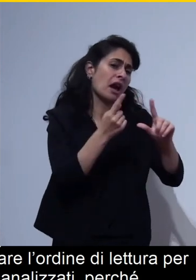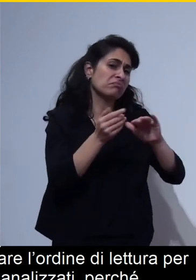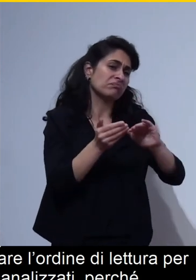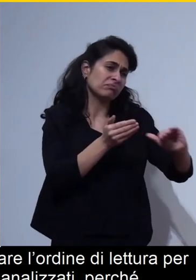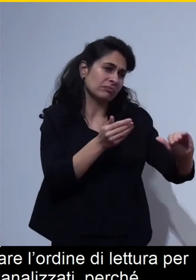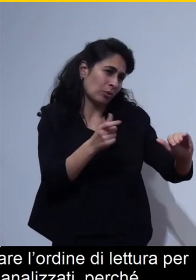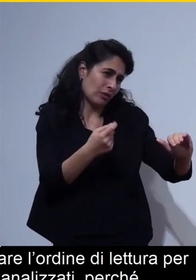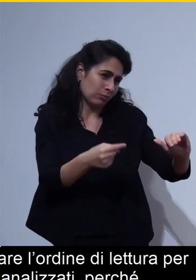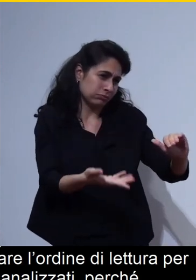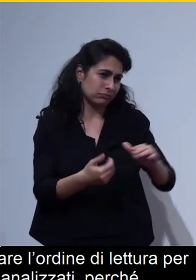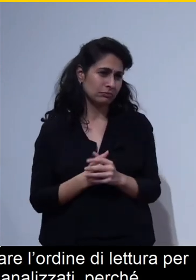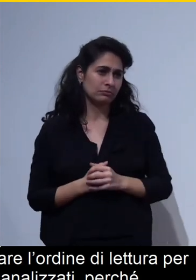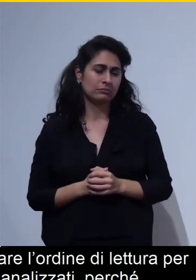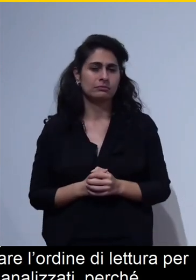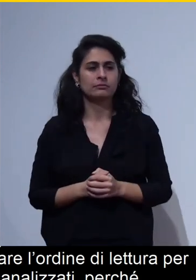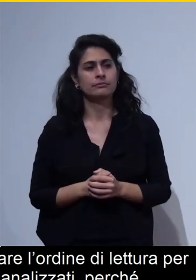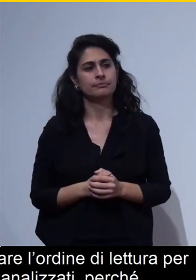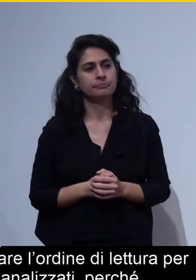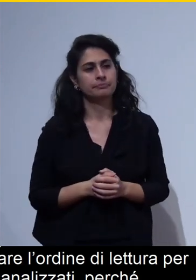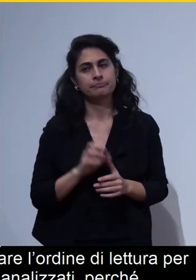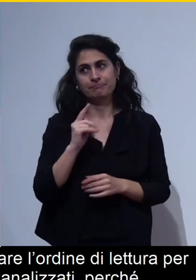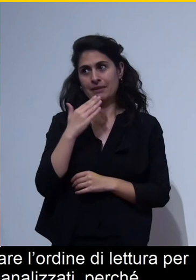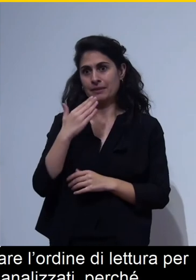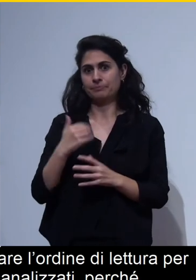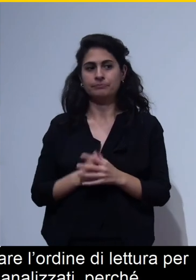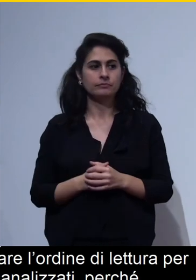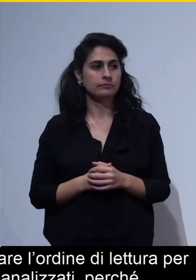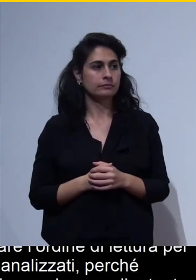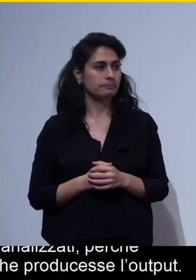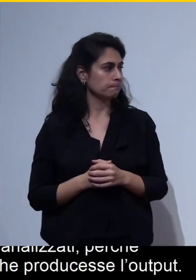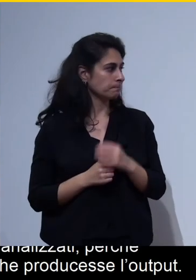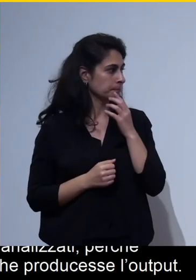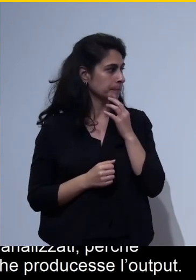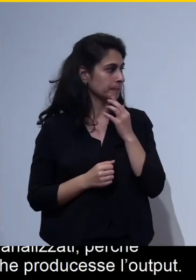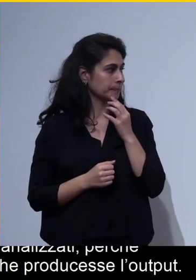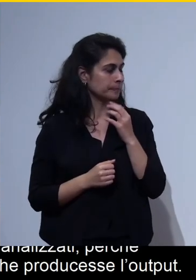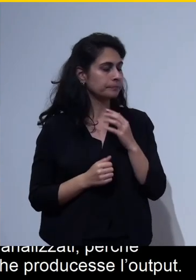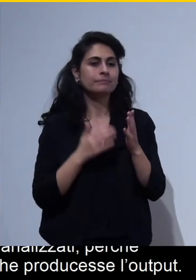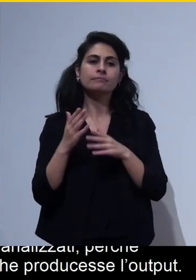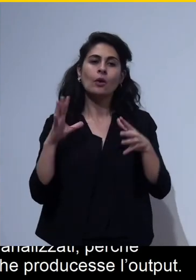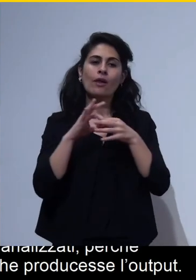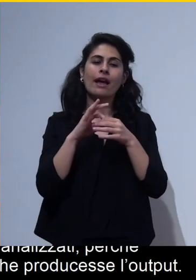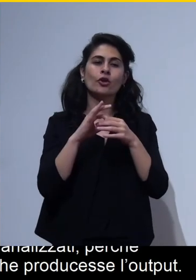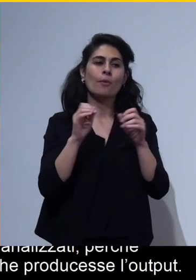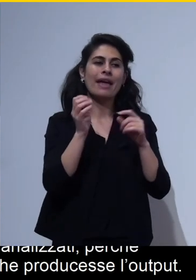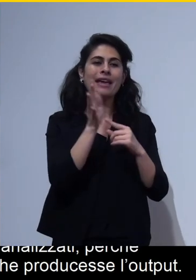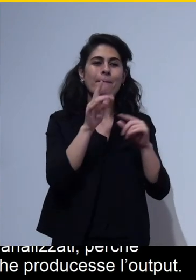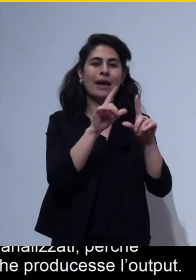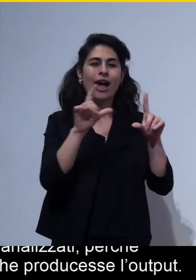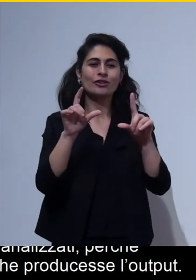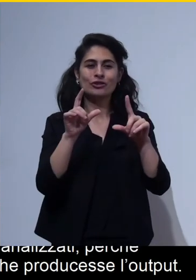l'abbiamo aggiunto grazie sì ecco rispetto all'accessibilità delle immagini allora anche dei grafici